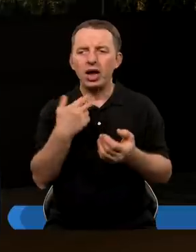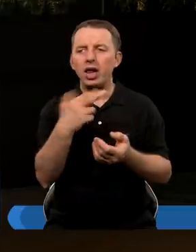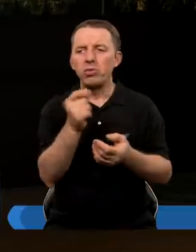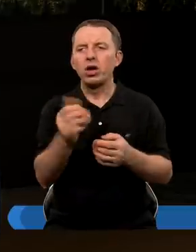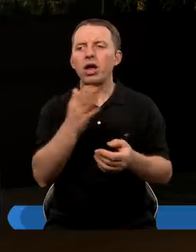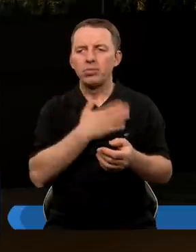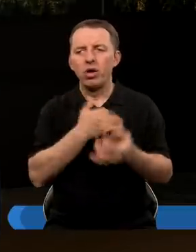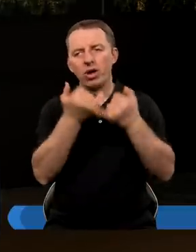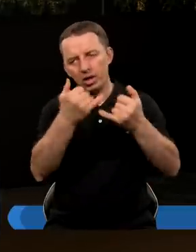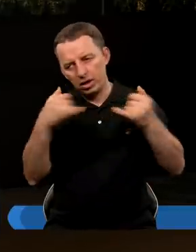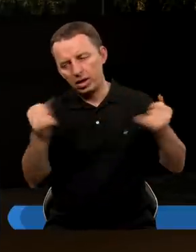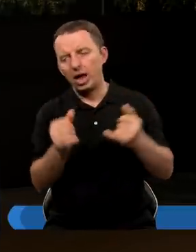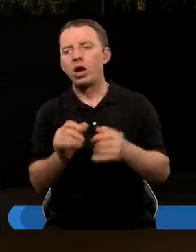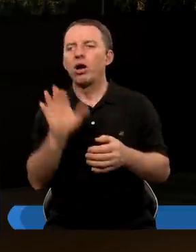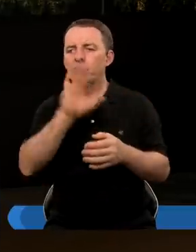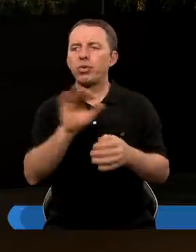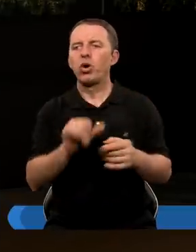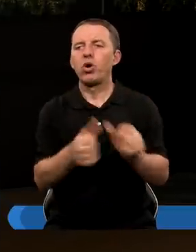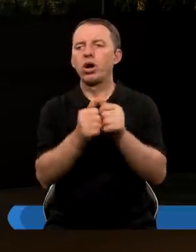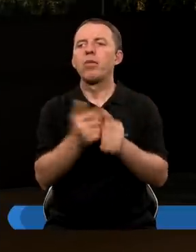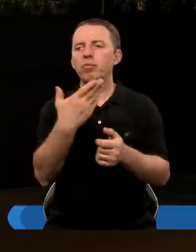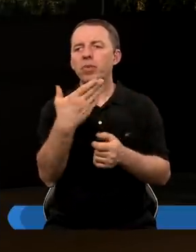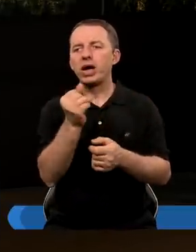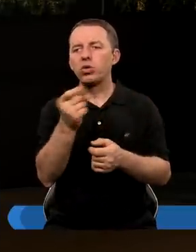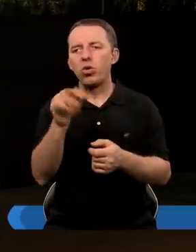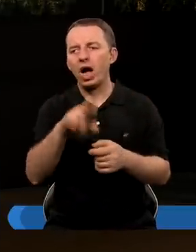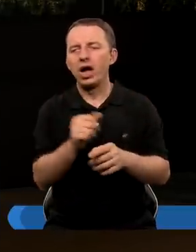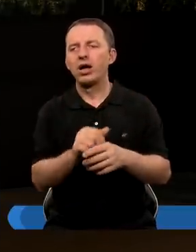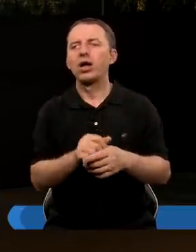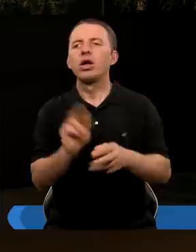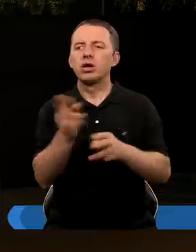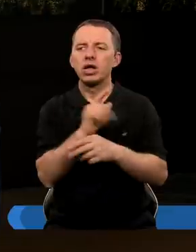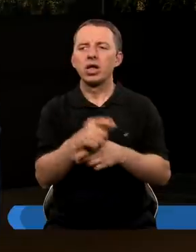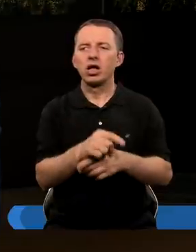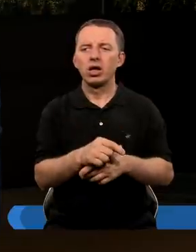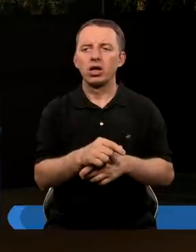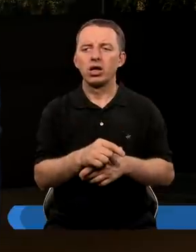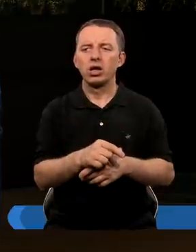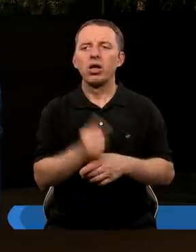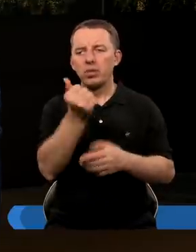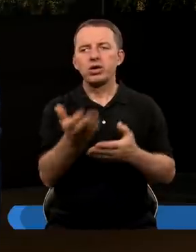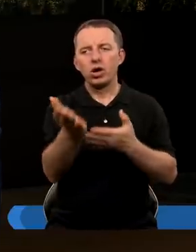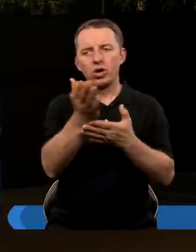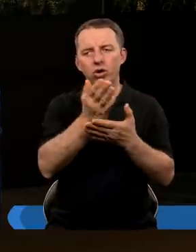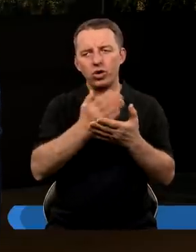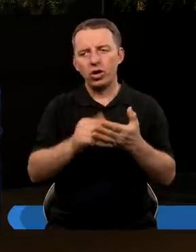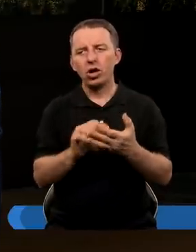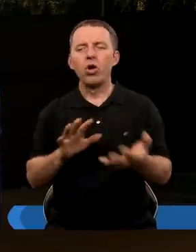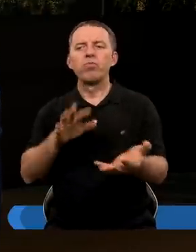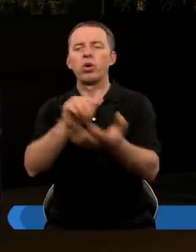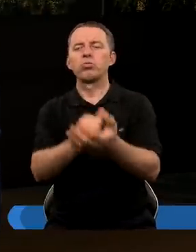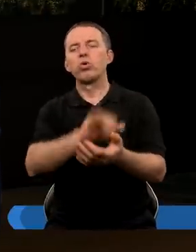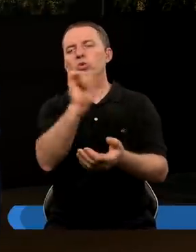Nieboga Dnezara miał głównego Boga, swojego Marduka. Kiedy podbił, według pierwszego rozdziału, kiedy